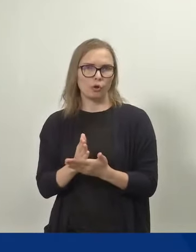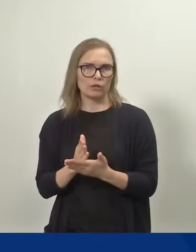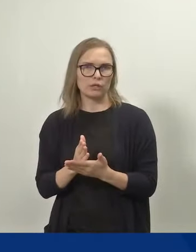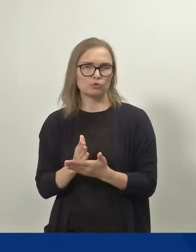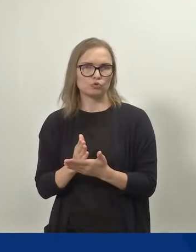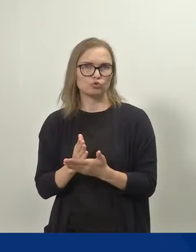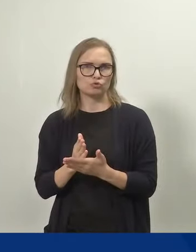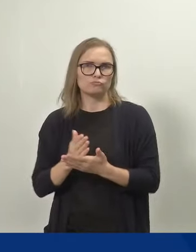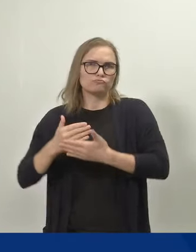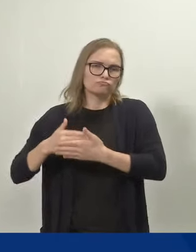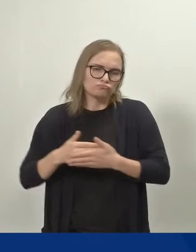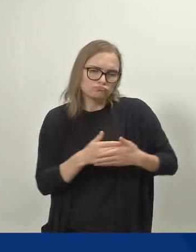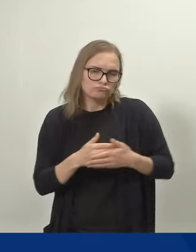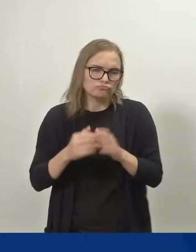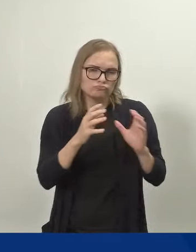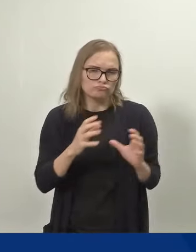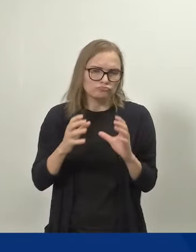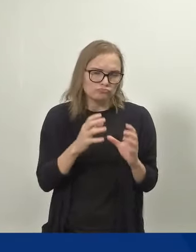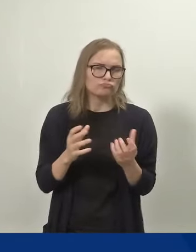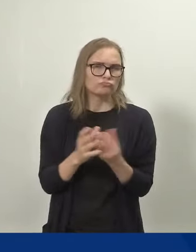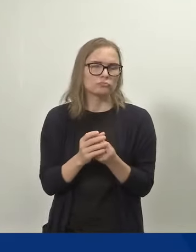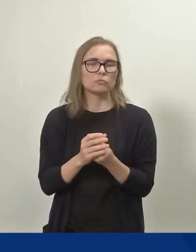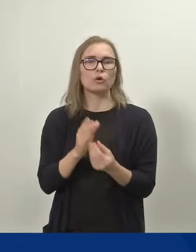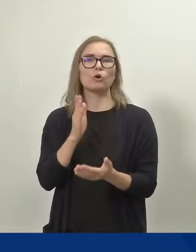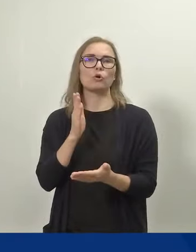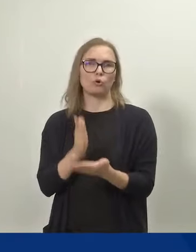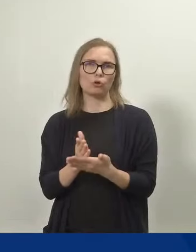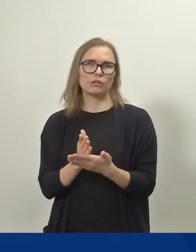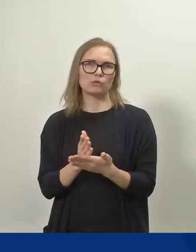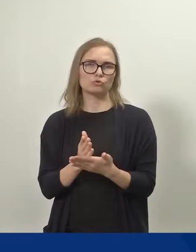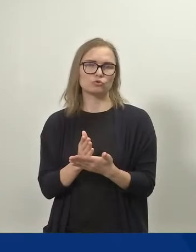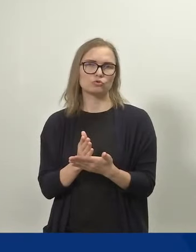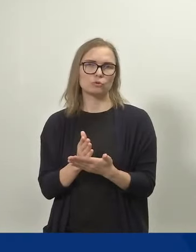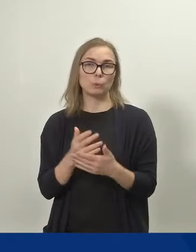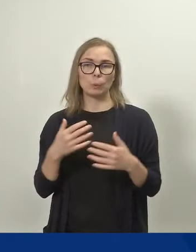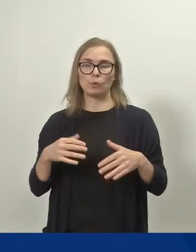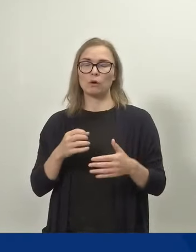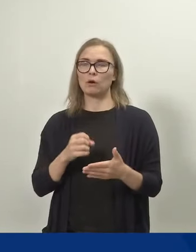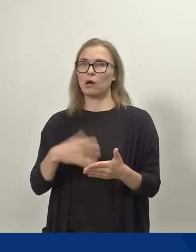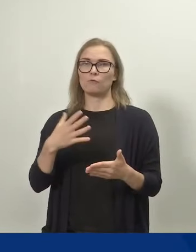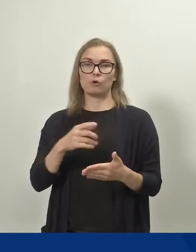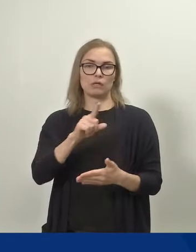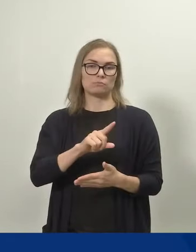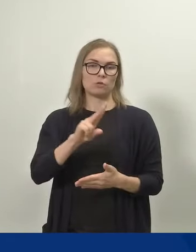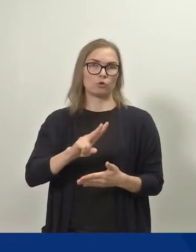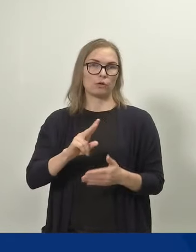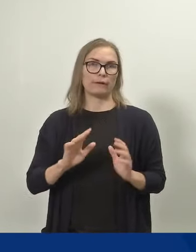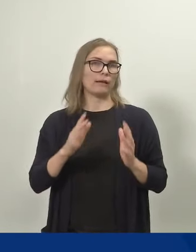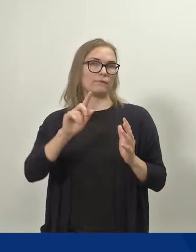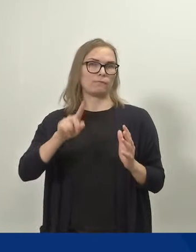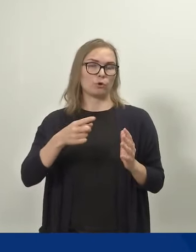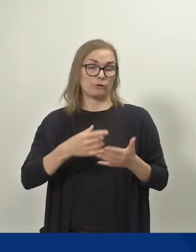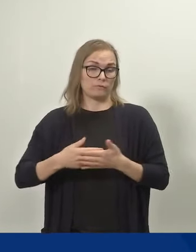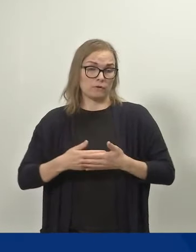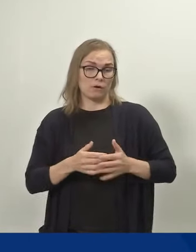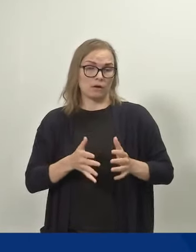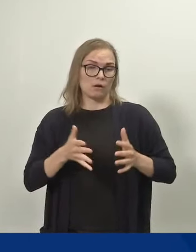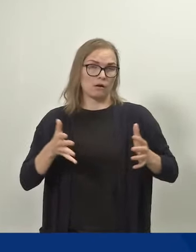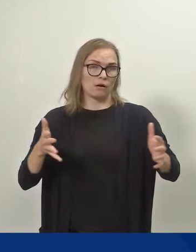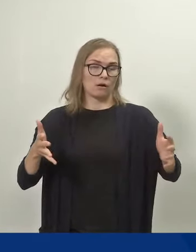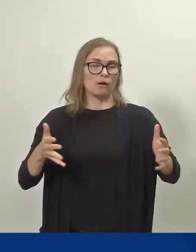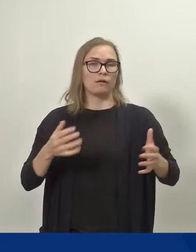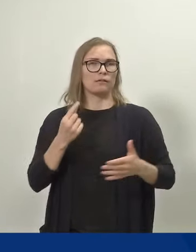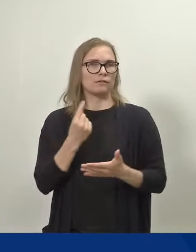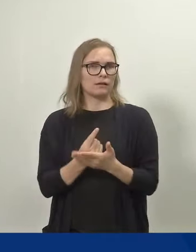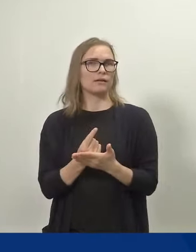hoitaa heidän pientä lastaan. Ne ensimmäiset elinvuodet arvokkaita. Ja mä